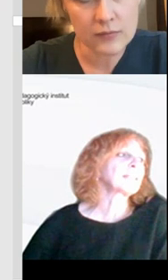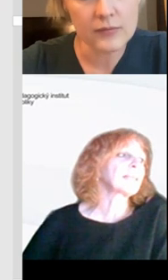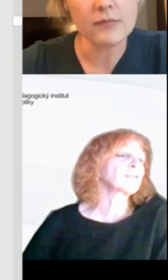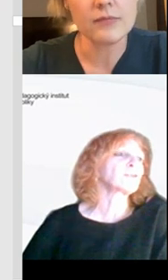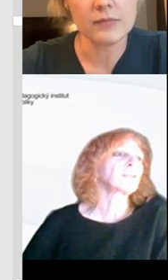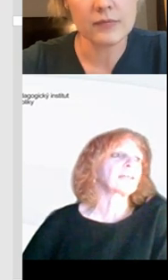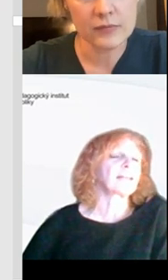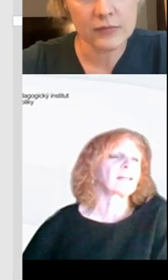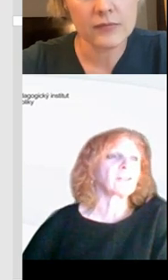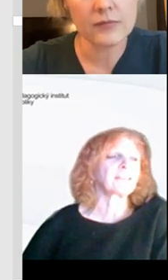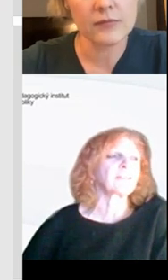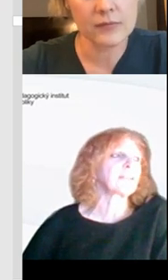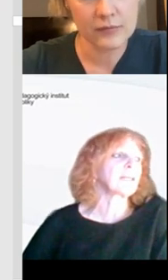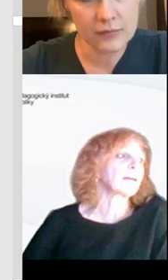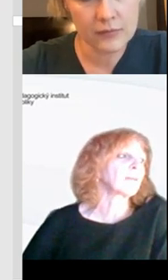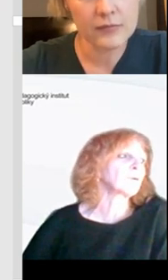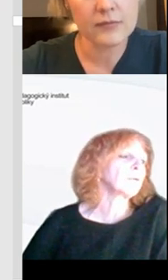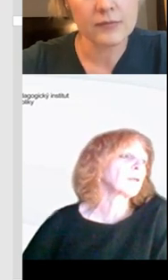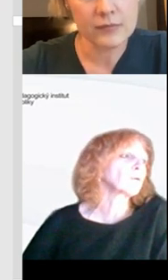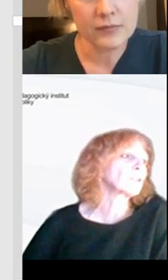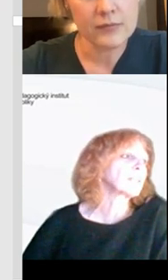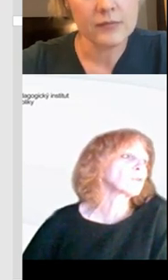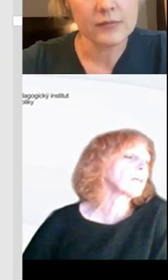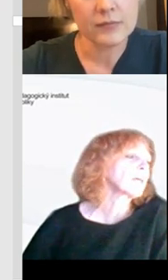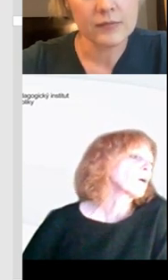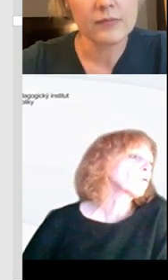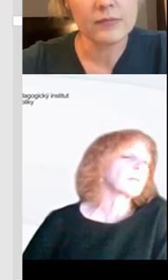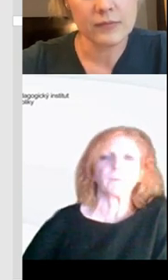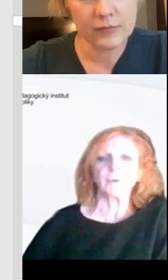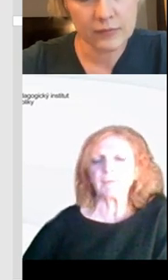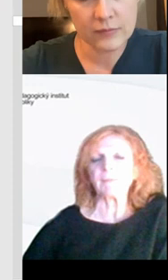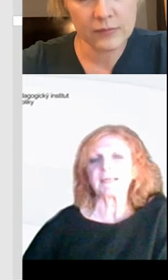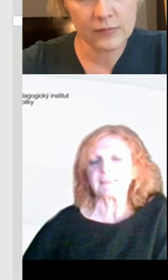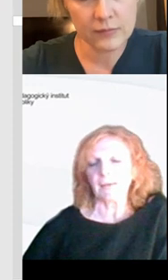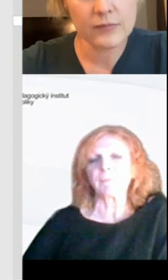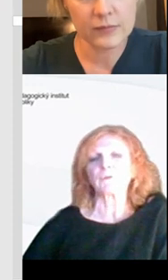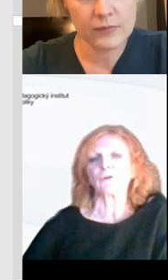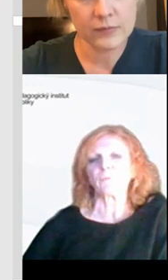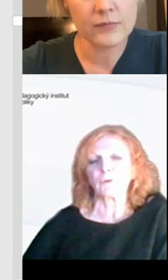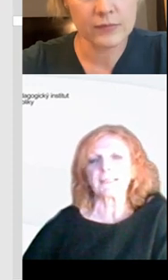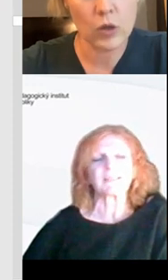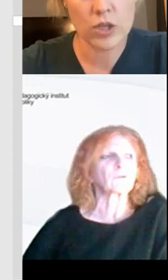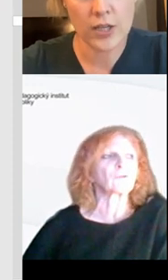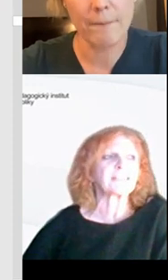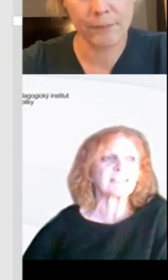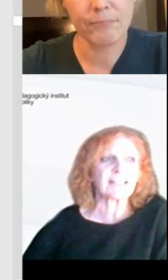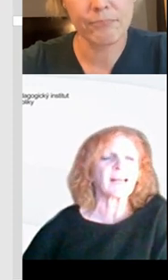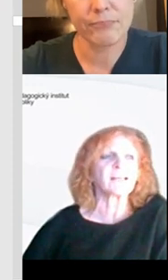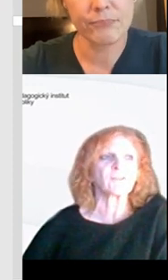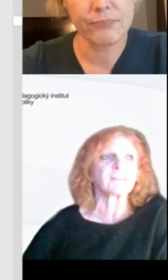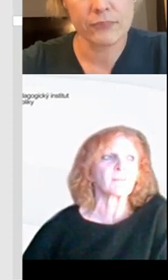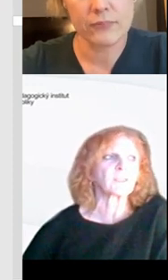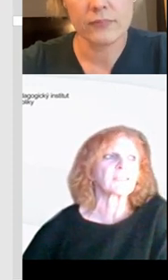Dostáváme se ještě k další aktivitě. Já navrhuji Milo, že si ještě kousek popojedeme a pak necháme prostor pro dotazy, protože